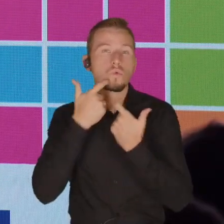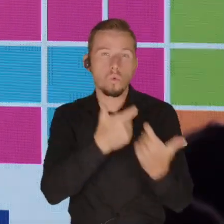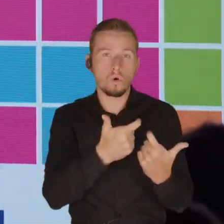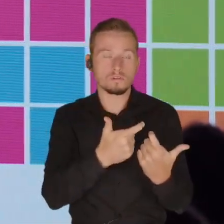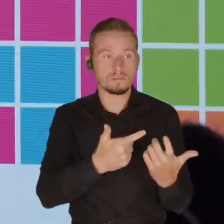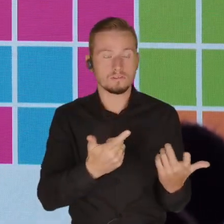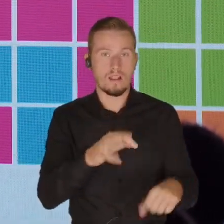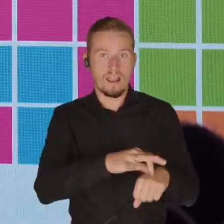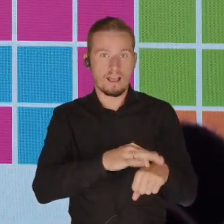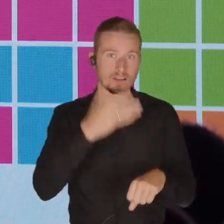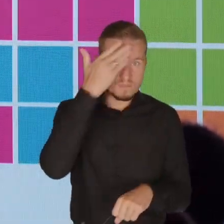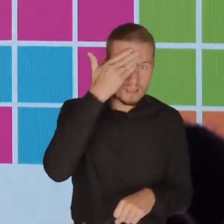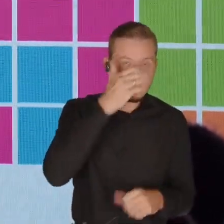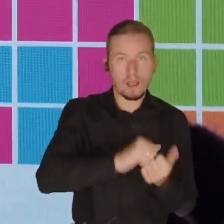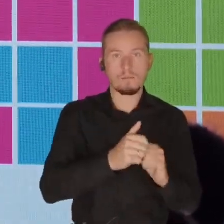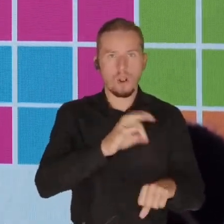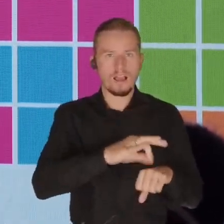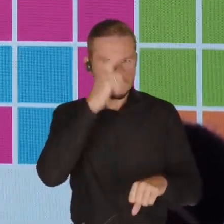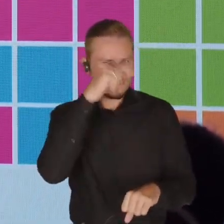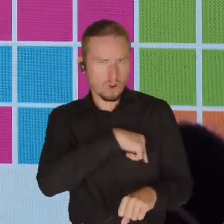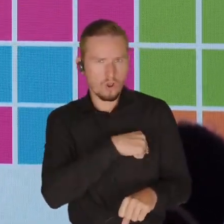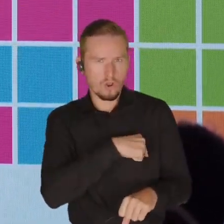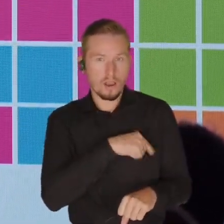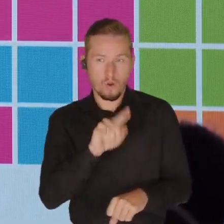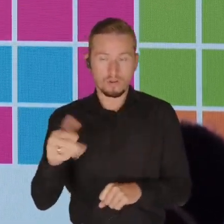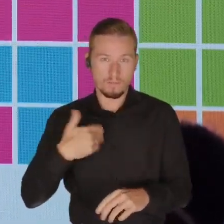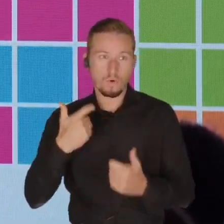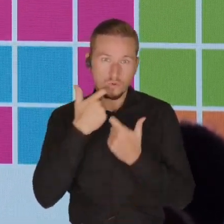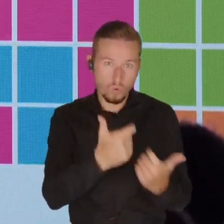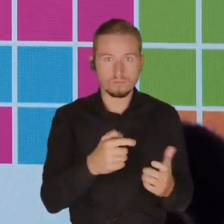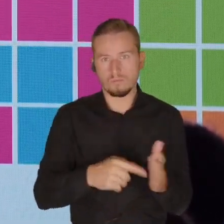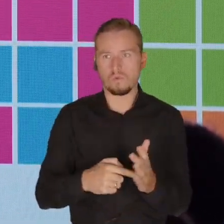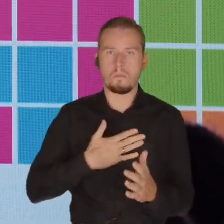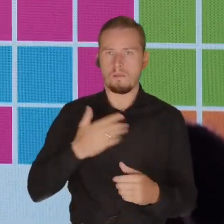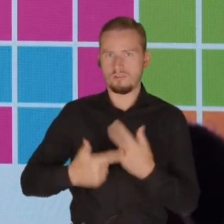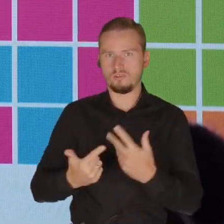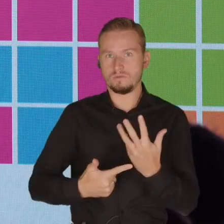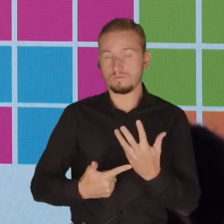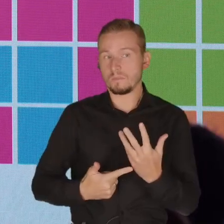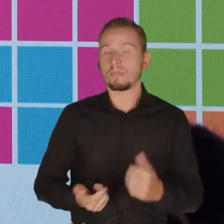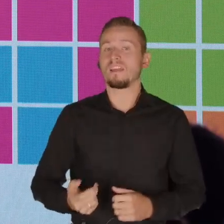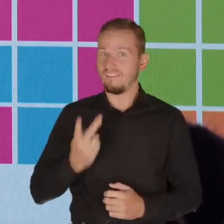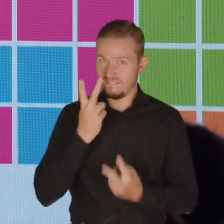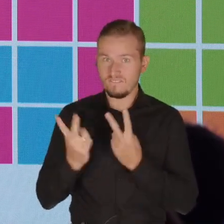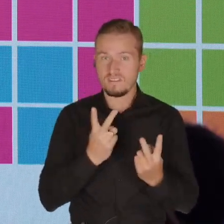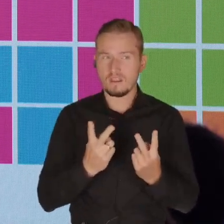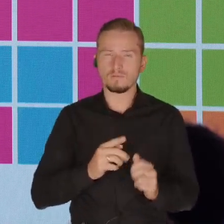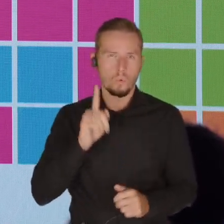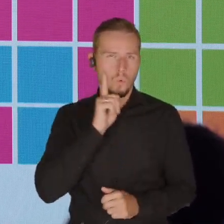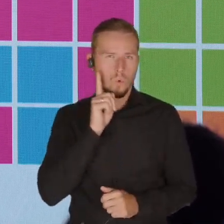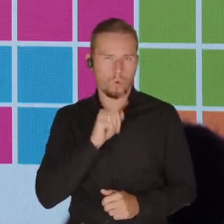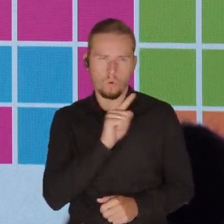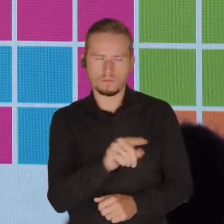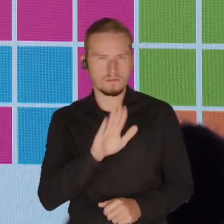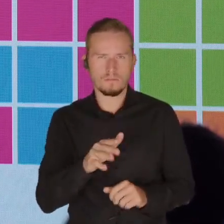widzimy tutaj, że często chłopcy mają wiele problemów, jednakże